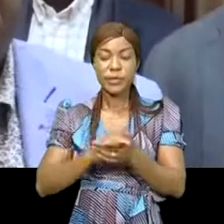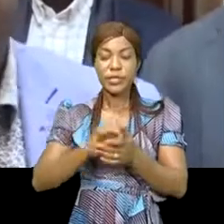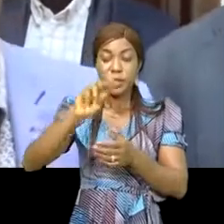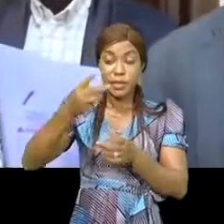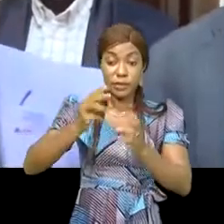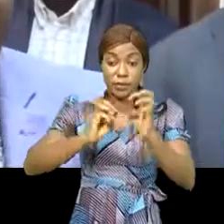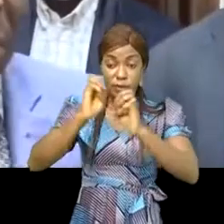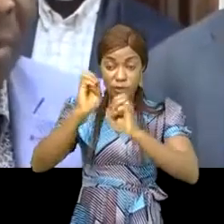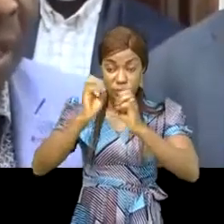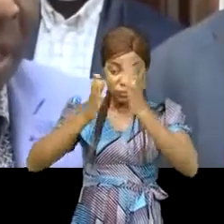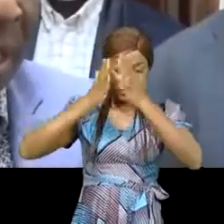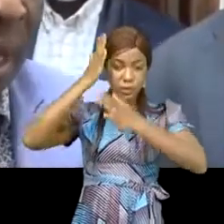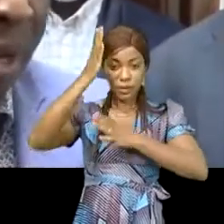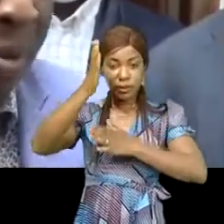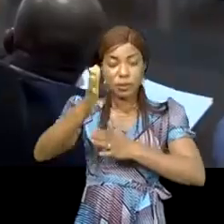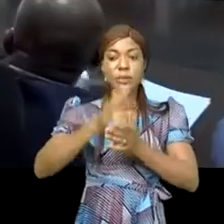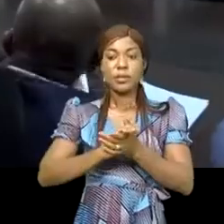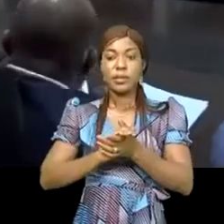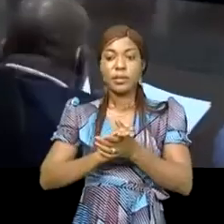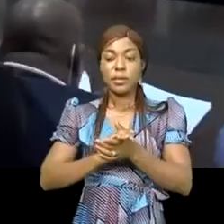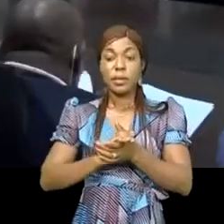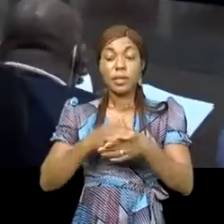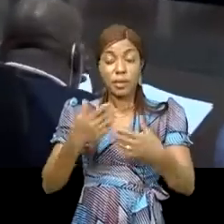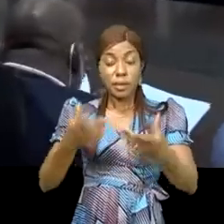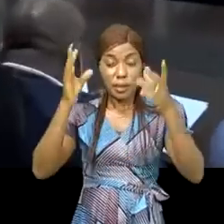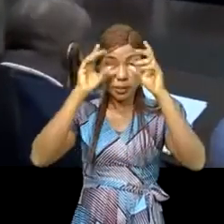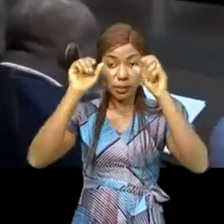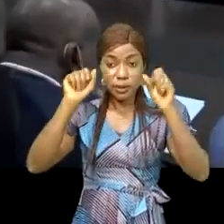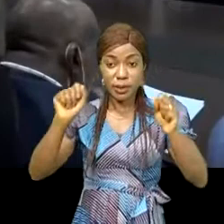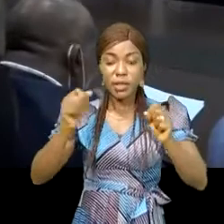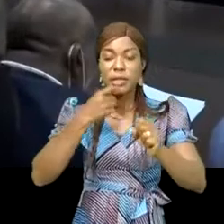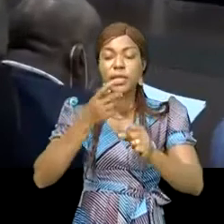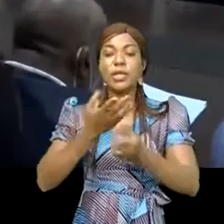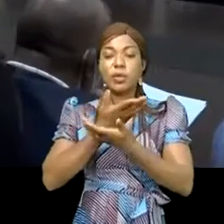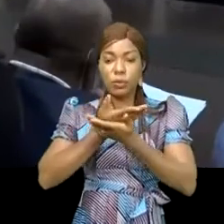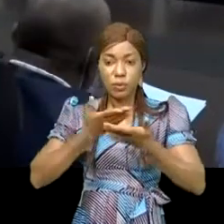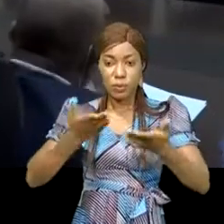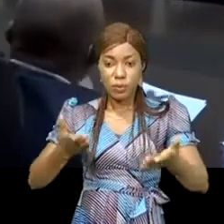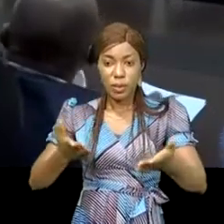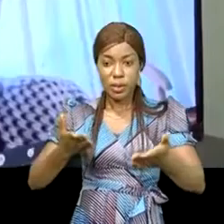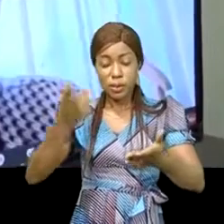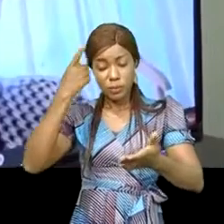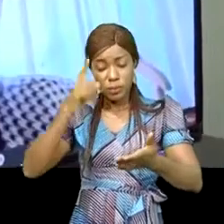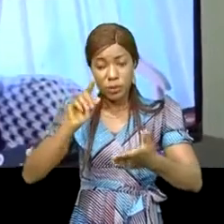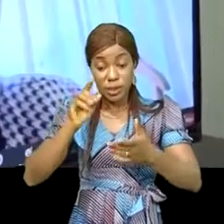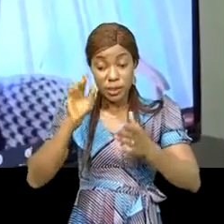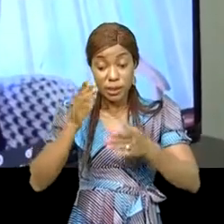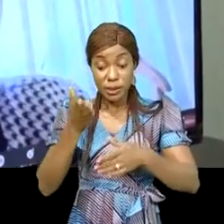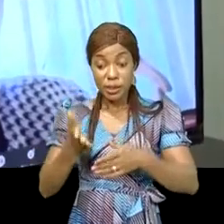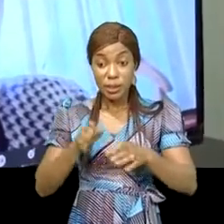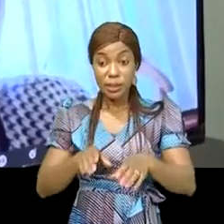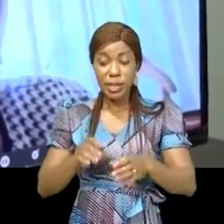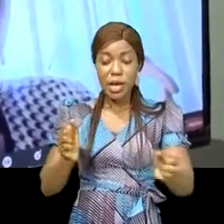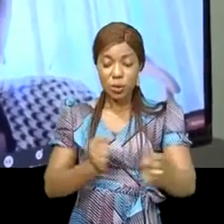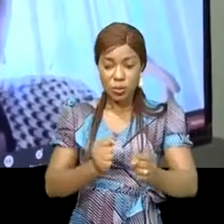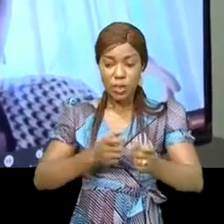évaluation, la prochaine évaluation qui va s'éteindre à Malawi. La présidence étant assurée par l'Angola pour cette année, les rapports finales ont été